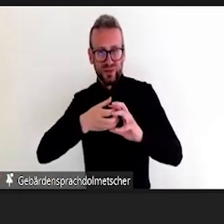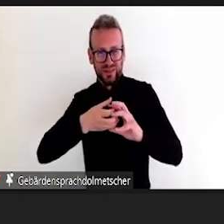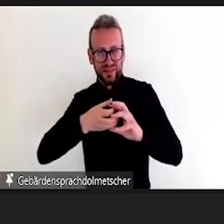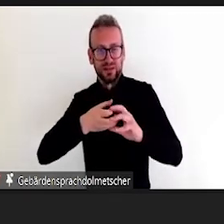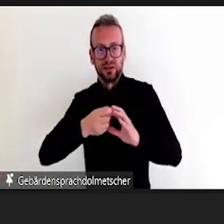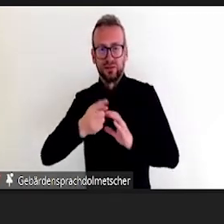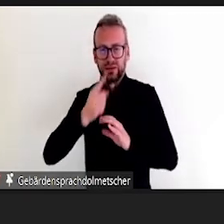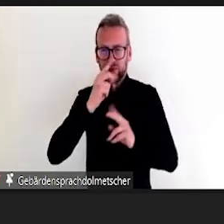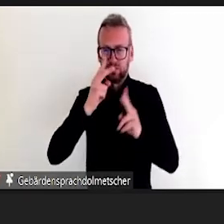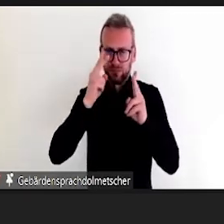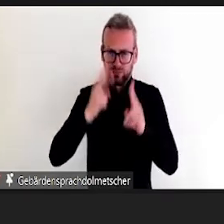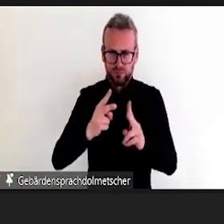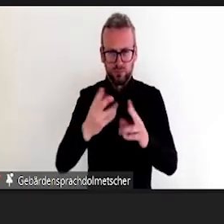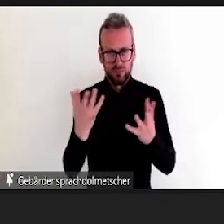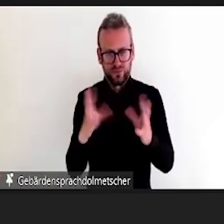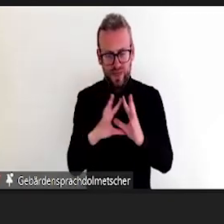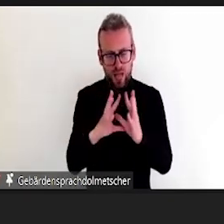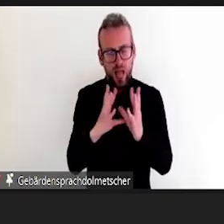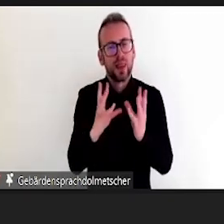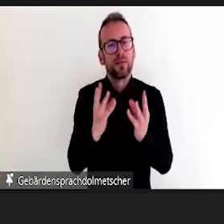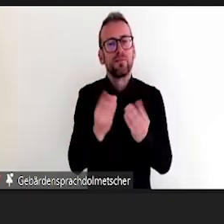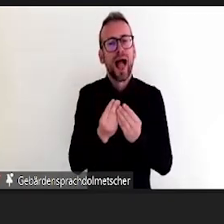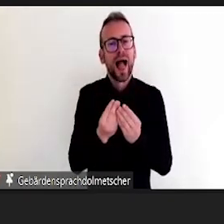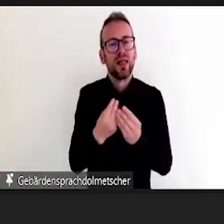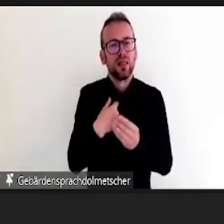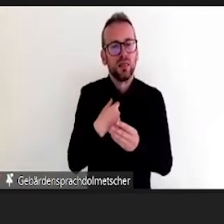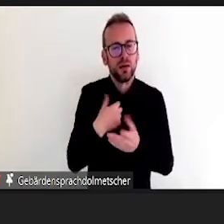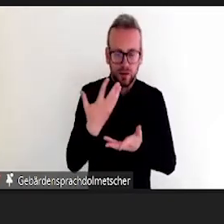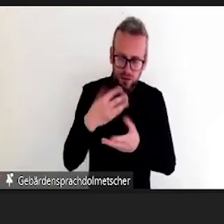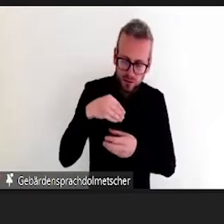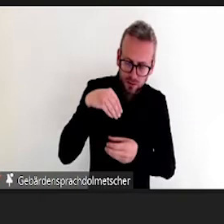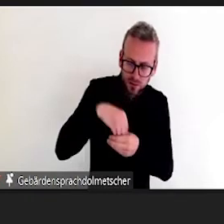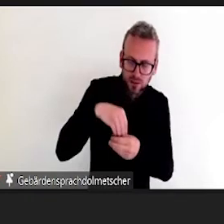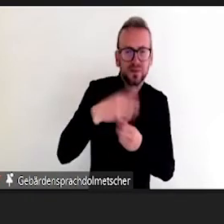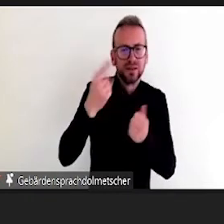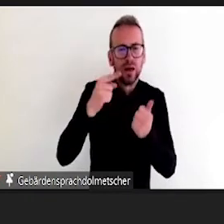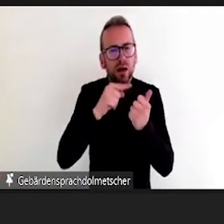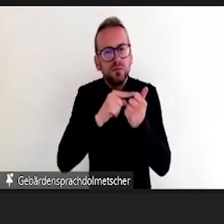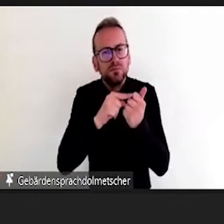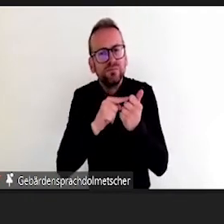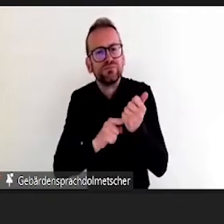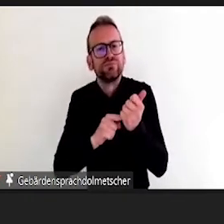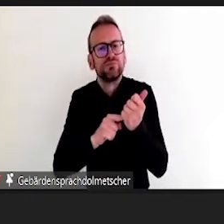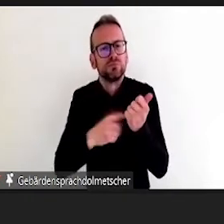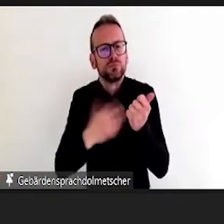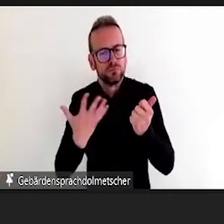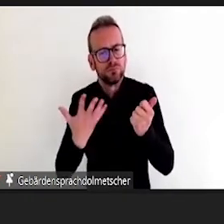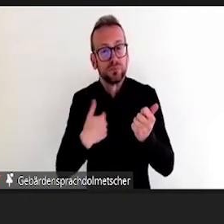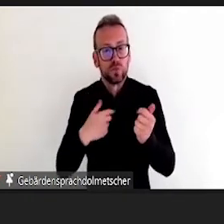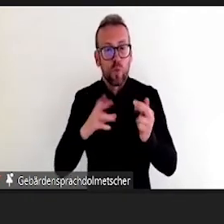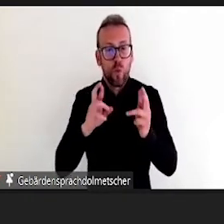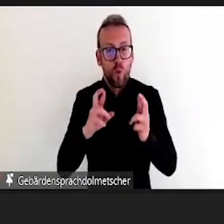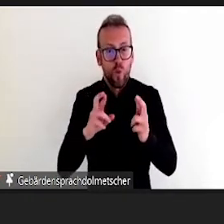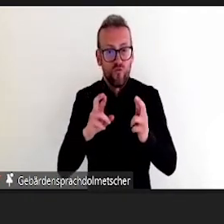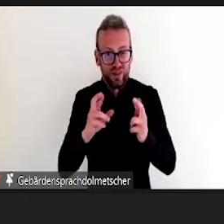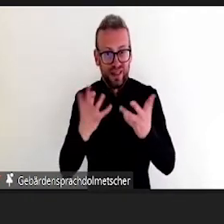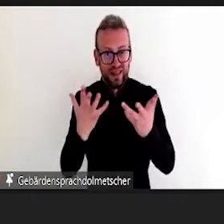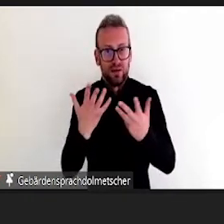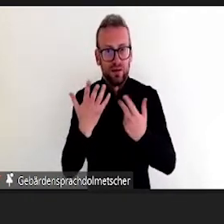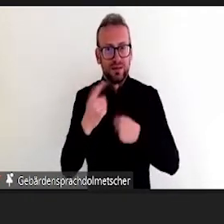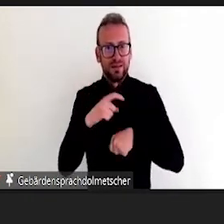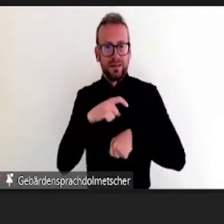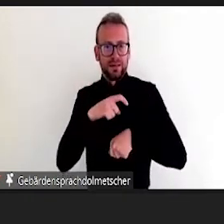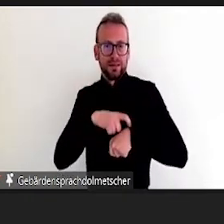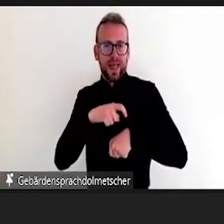Thema Einstieg in die inklusive Hochschullehre. Ich werde Ihnen gleich natürlich auch ein bisschen was dazu sagen, was das bedeuten soll und was